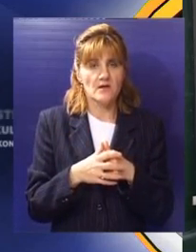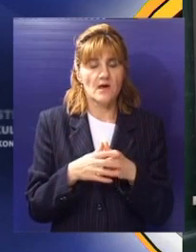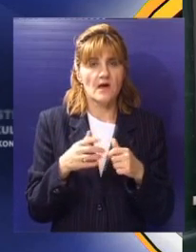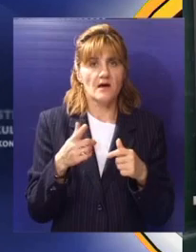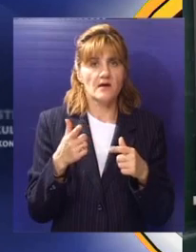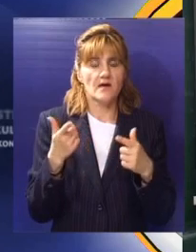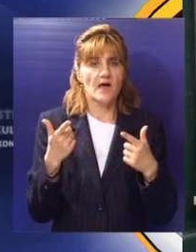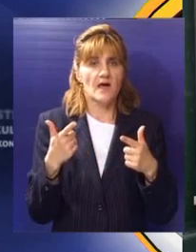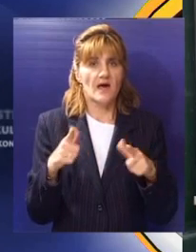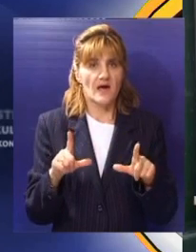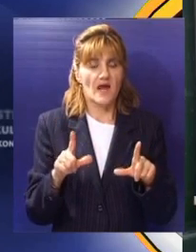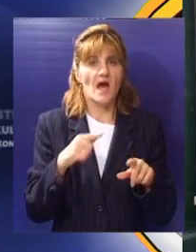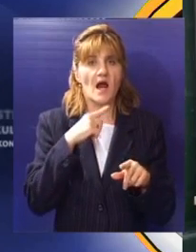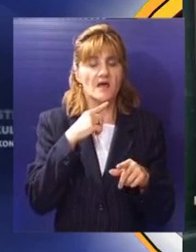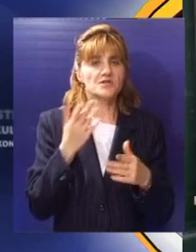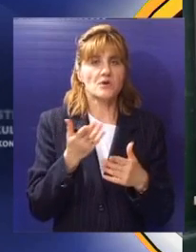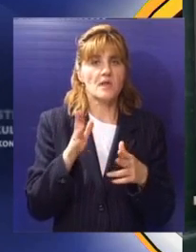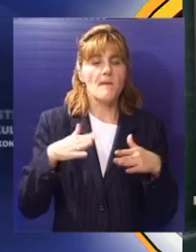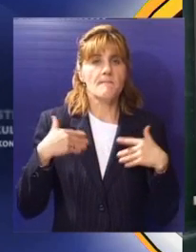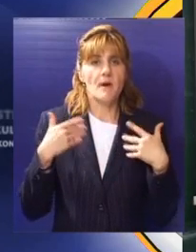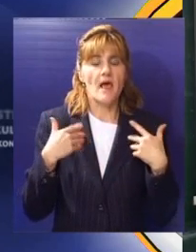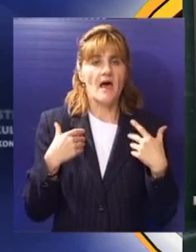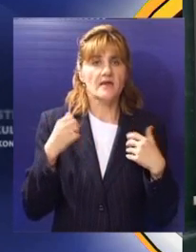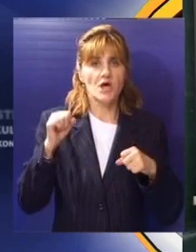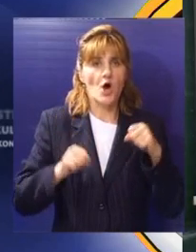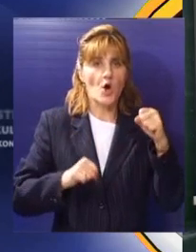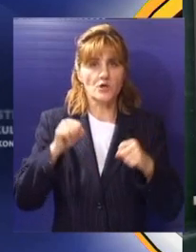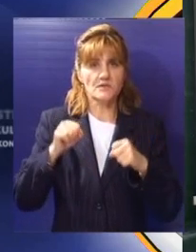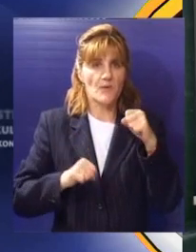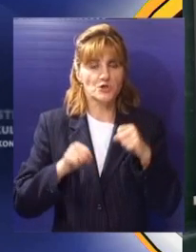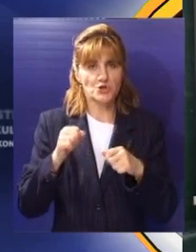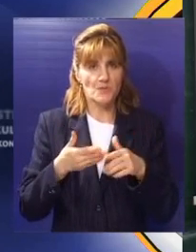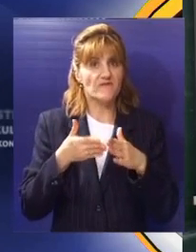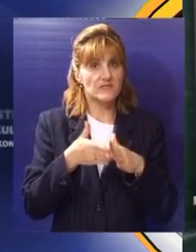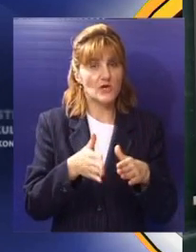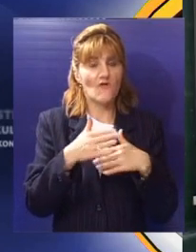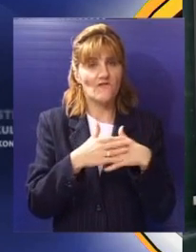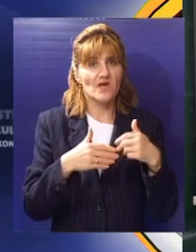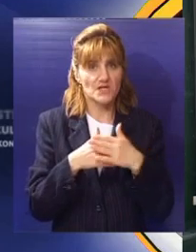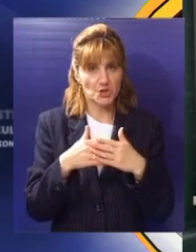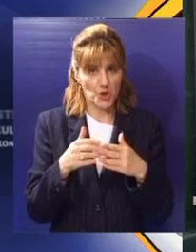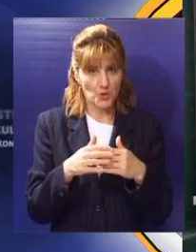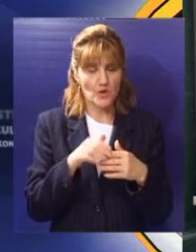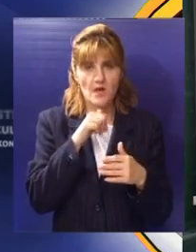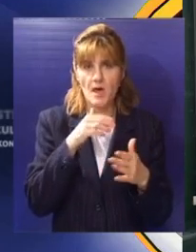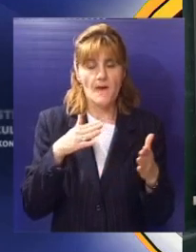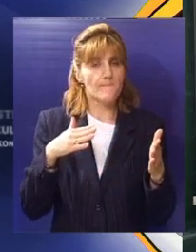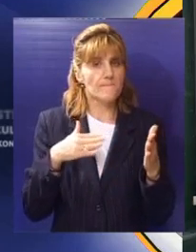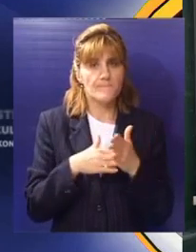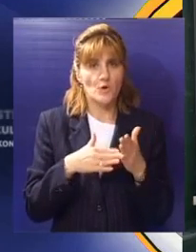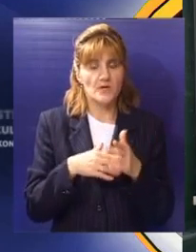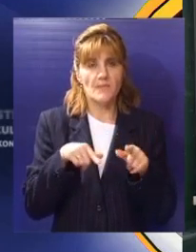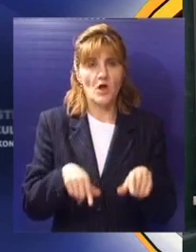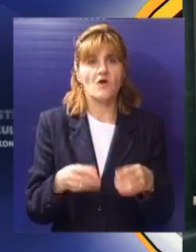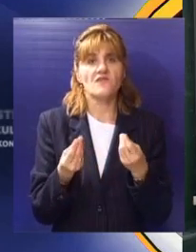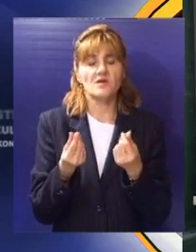realizuju i gdje se nadi osposobljuju za ove struke jeste nasušna potrebna